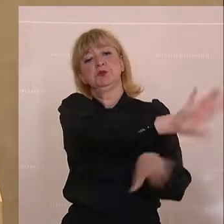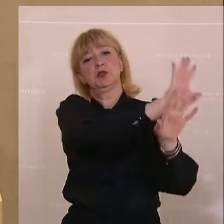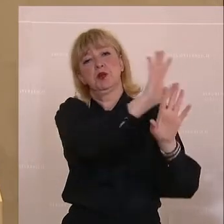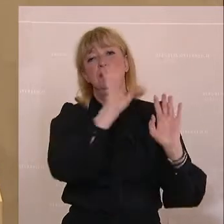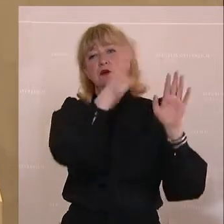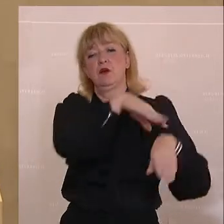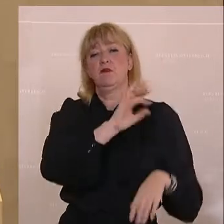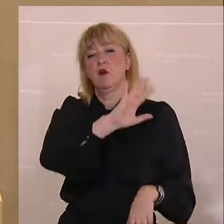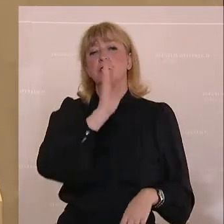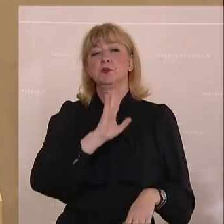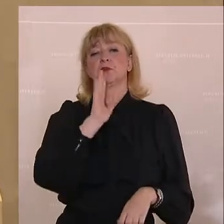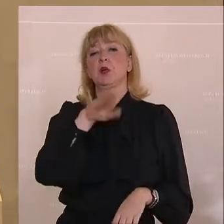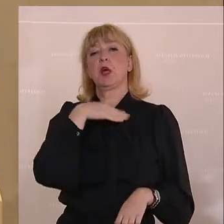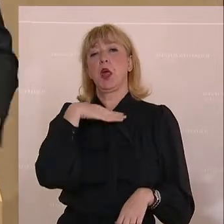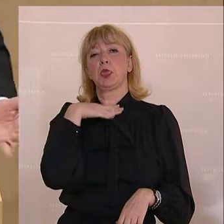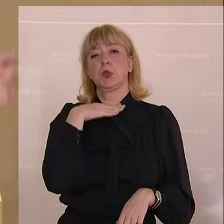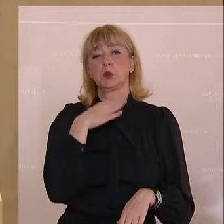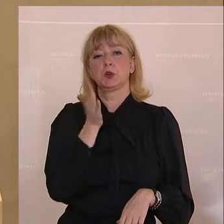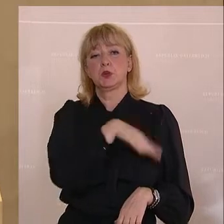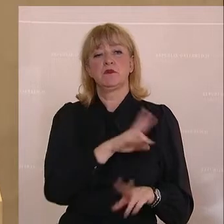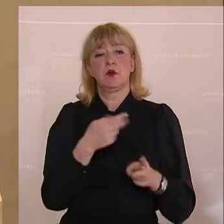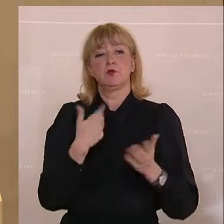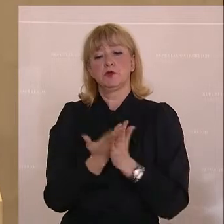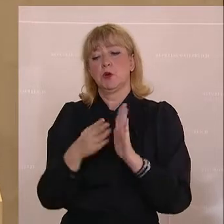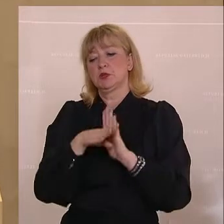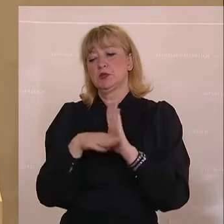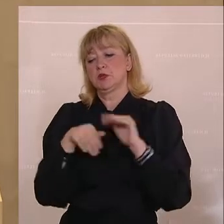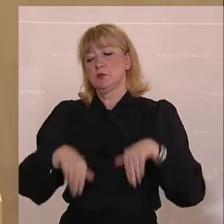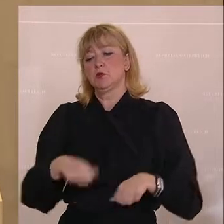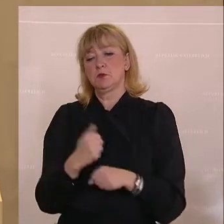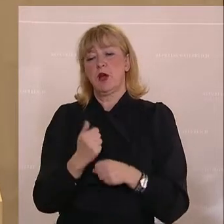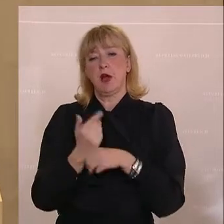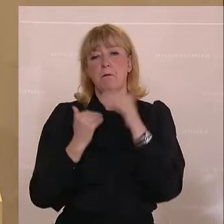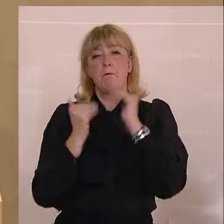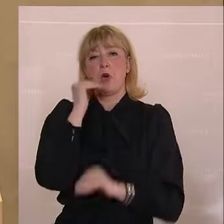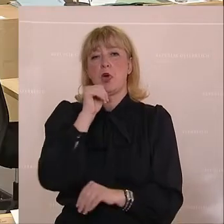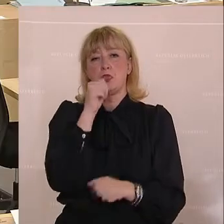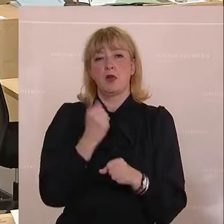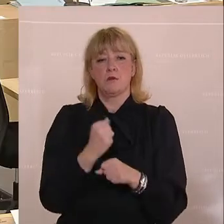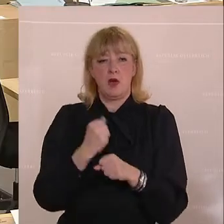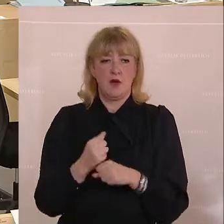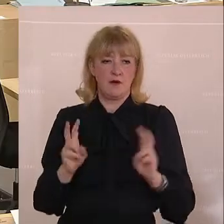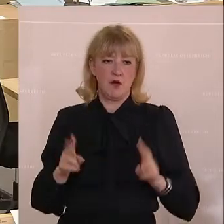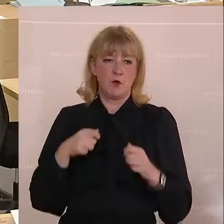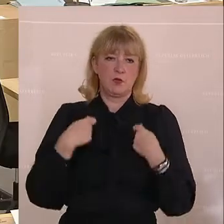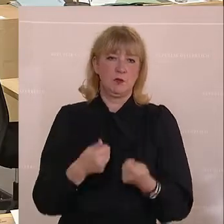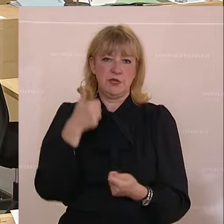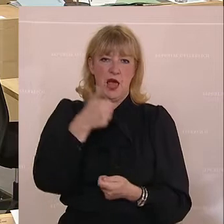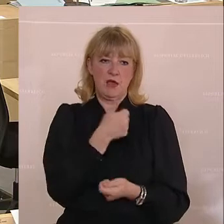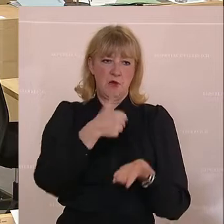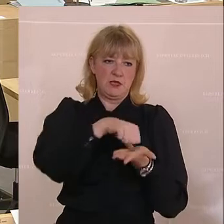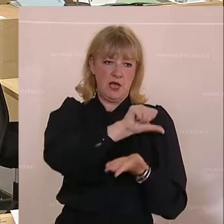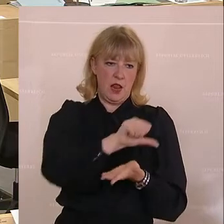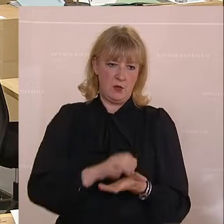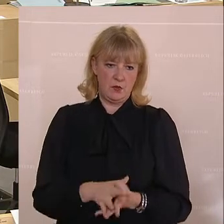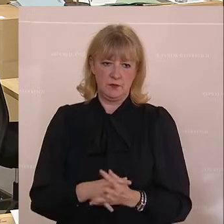für die Pensionisten reicht das jetzt, weil das ist das, was wir gesetzlich machen müssen. Mehr tun wir nicht. Weil es gibt eh die Einmalzahlungen. So,